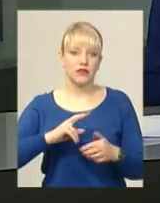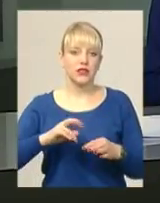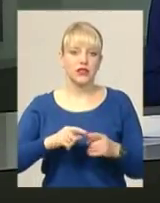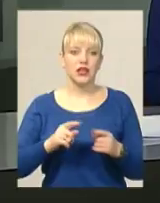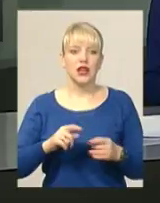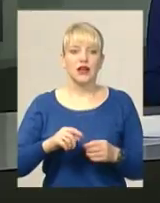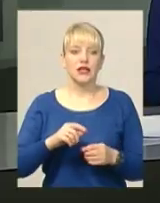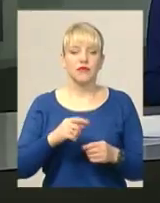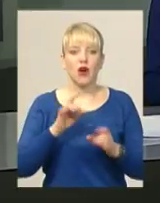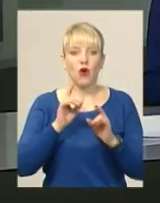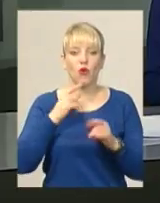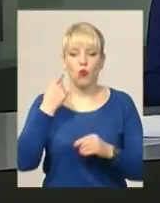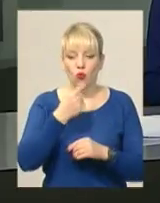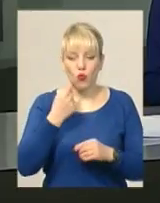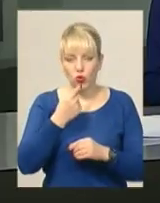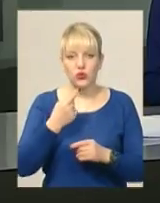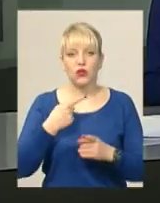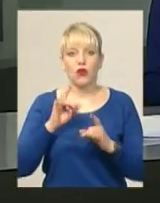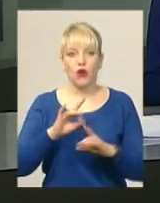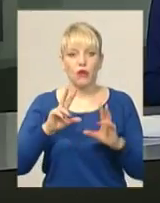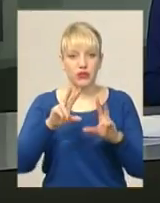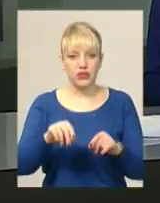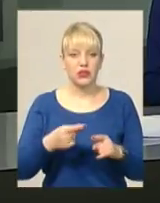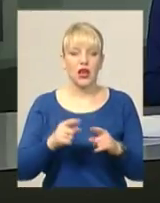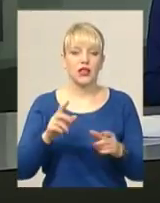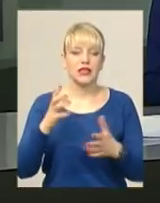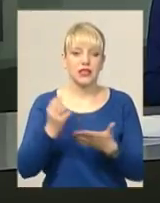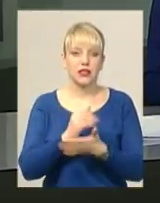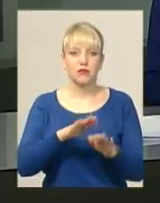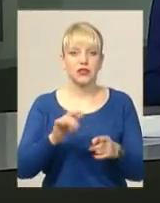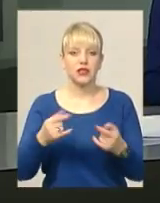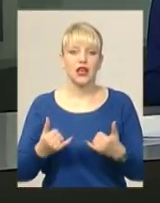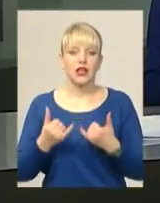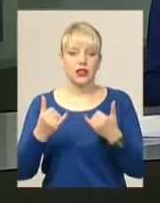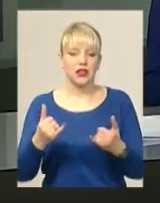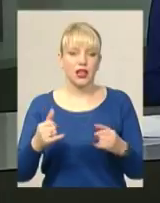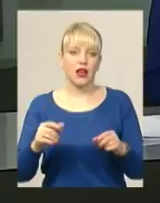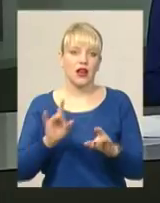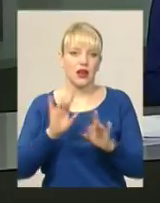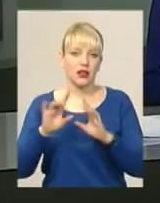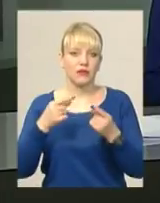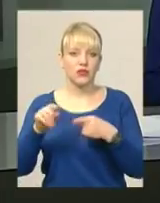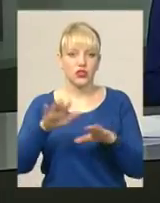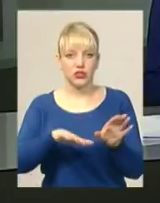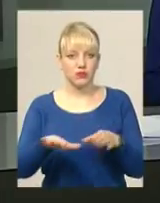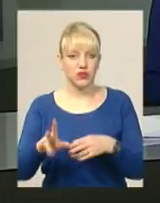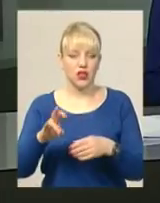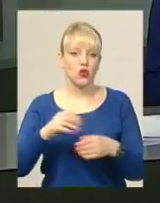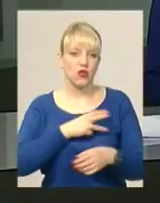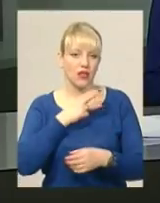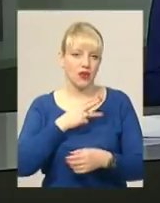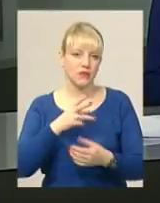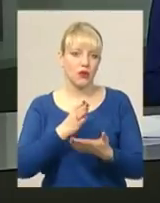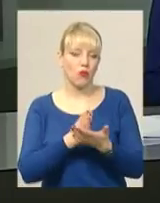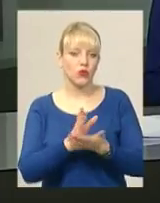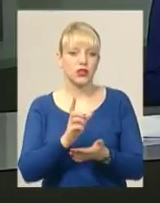ресурсів усно обіцяли їм підшукати локації для розміщення рекламних оголошень не у центрі. Але, словами підприємців, намір посадовців так